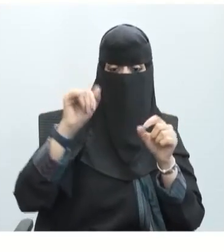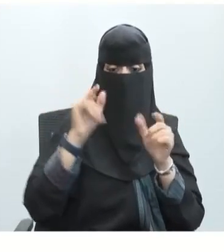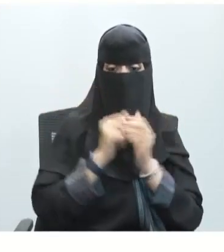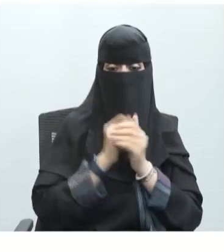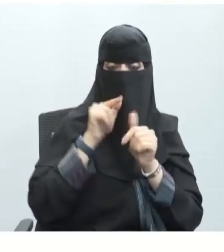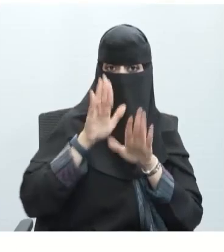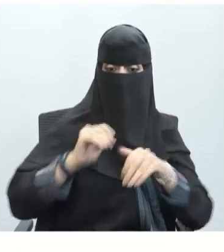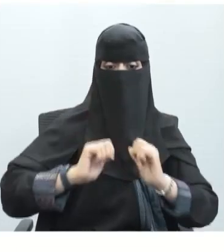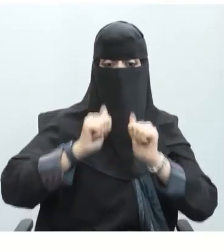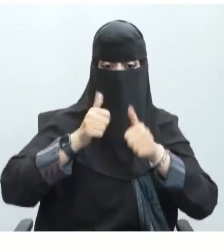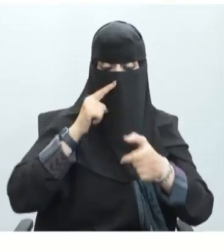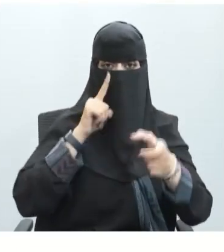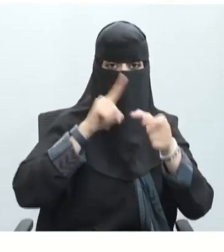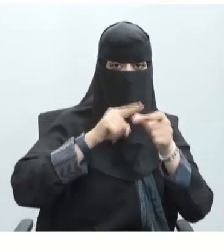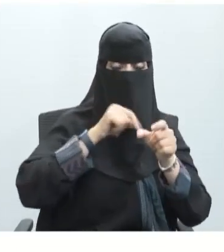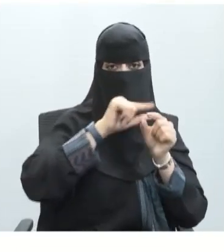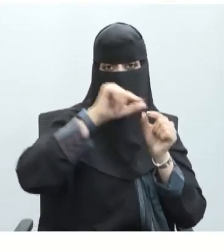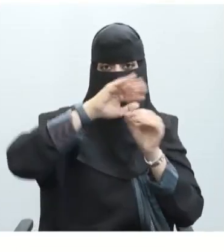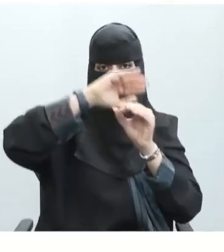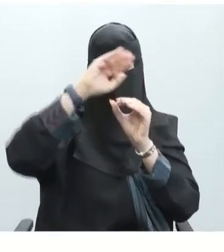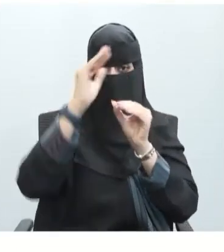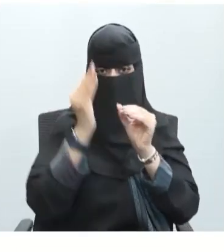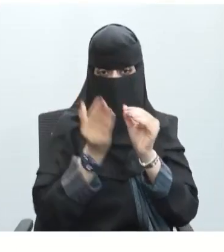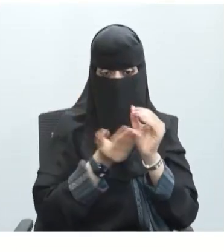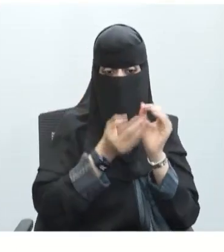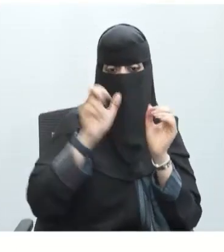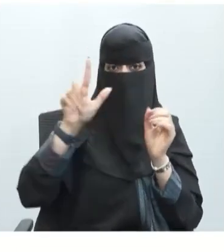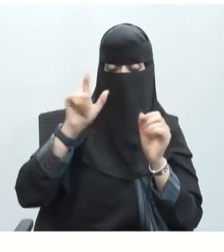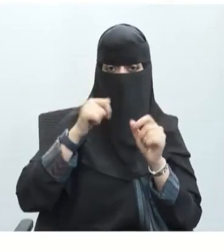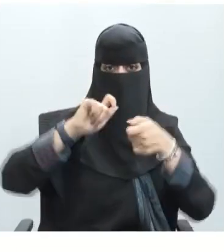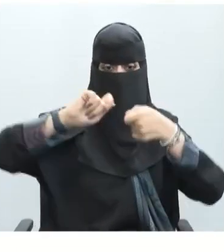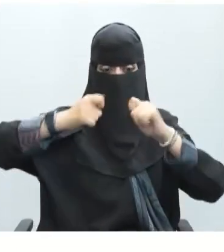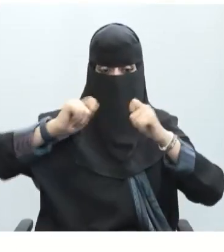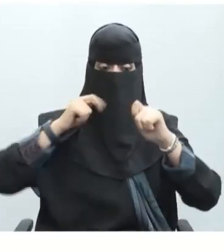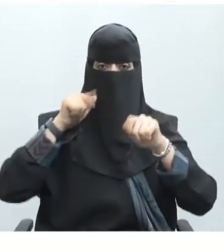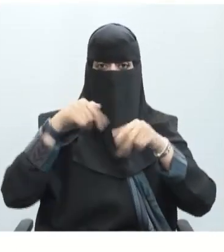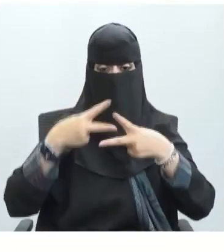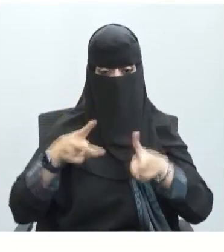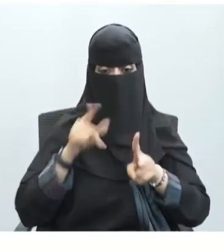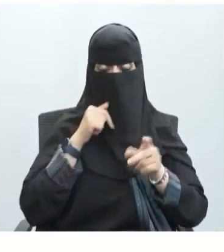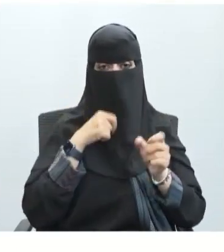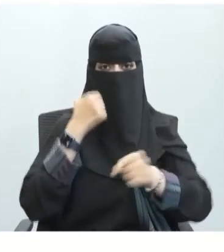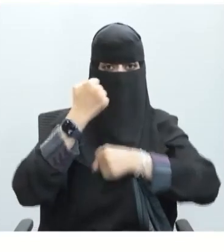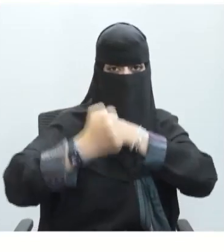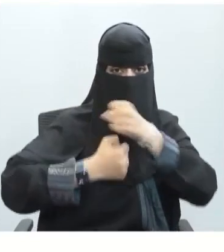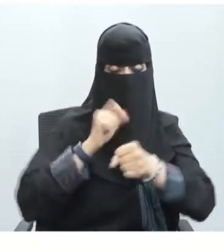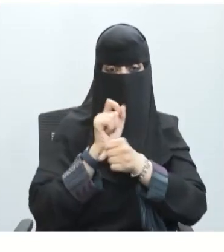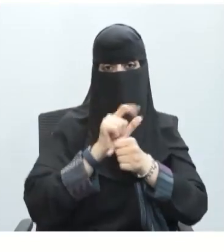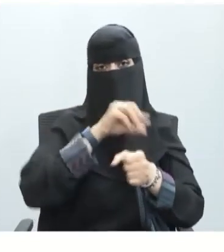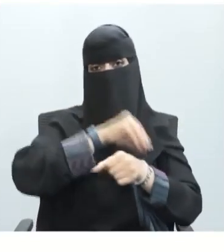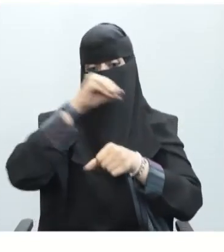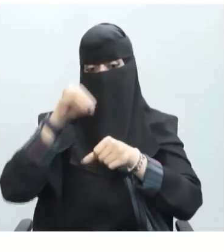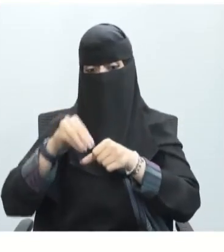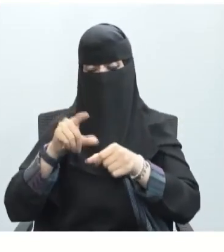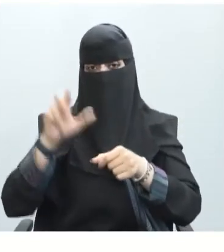لكنها تستطيع أن تصل إلى الغشاء البلازمي عند العقد ويسمح هذا لجهد الفعل بالانتقال الوثبي